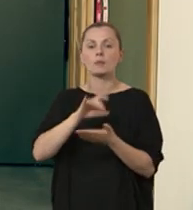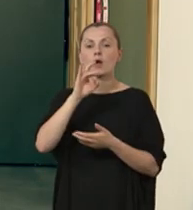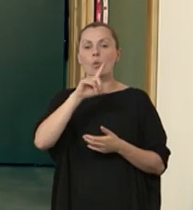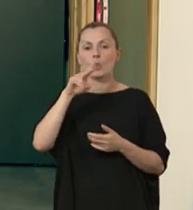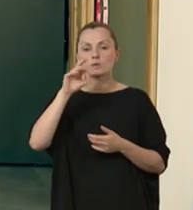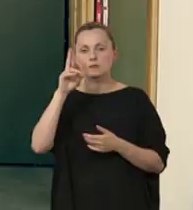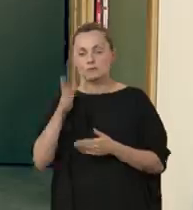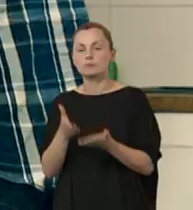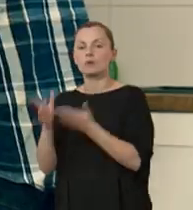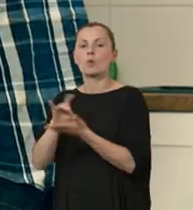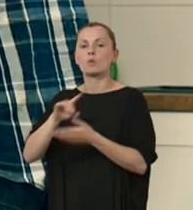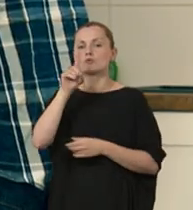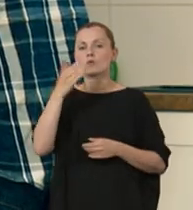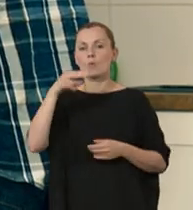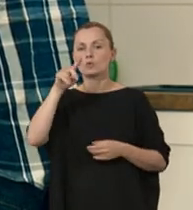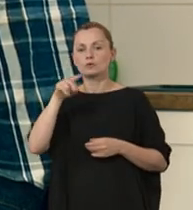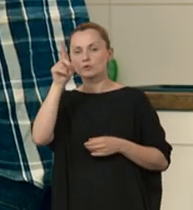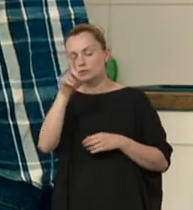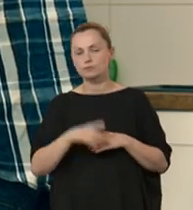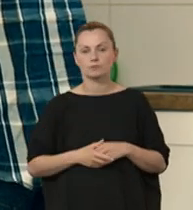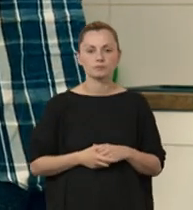gmina Głusk i gmina Żmuć.